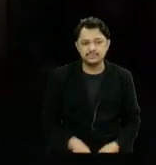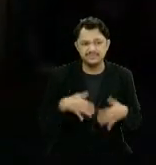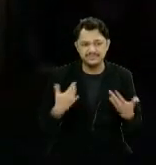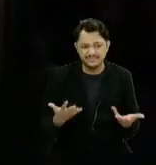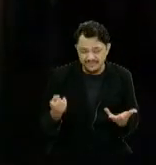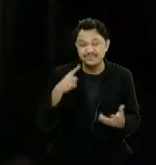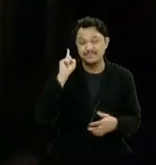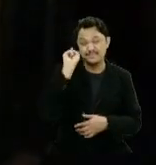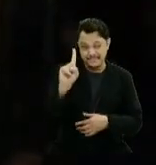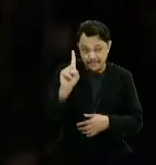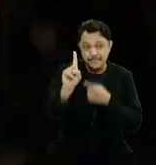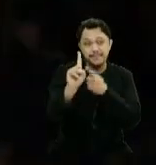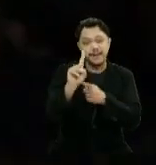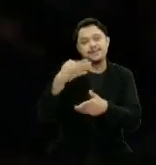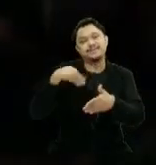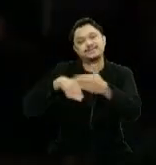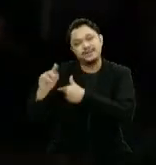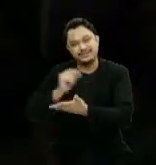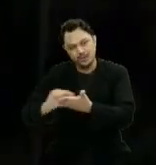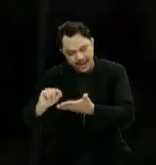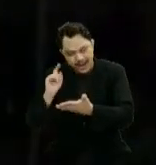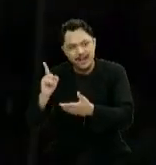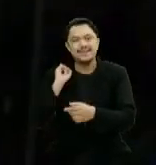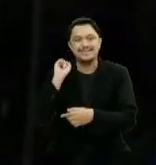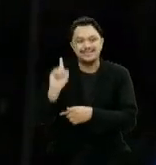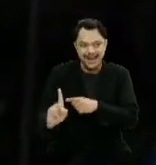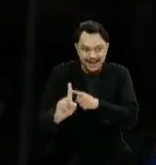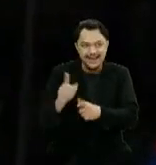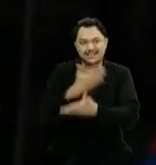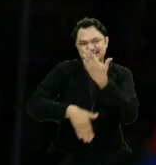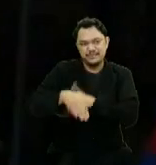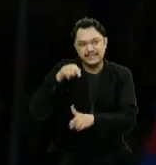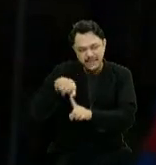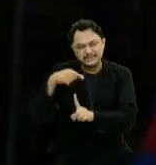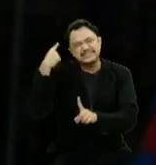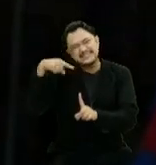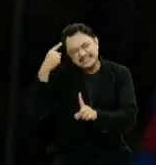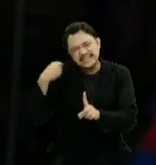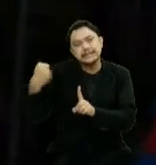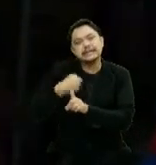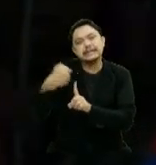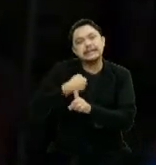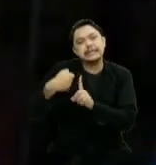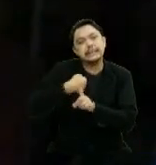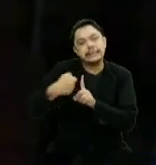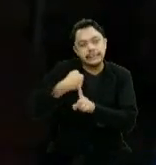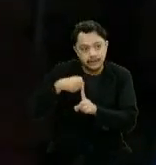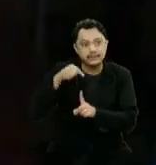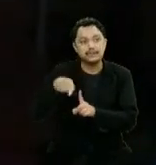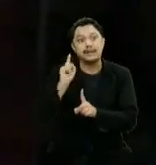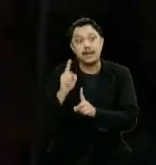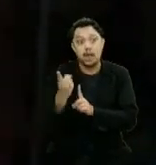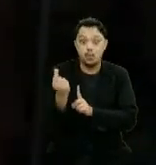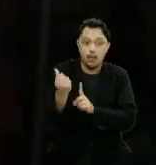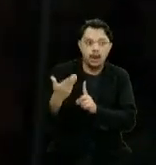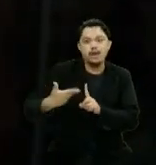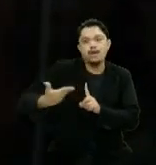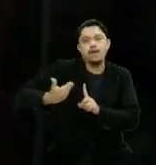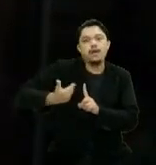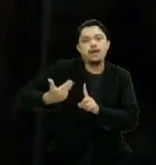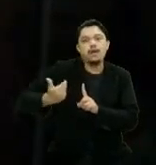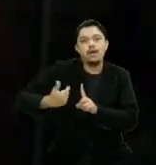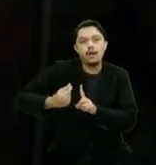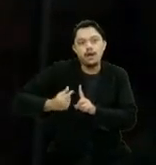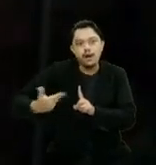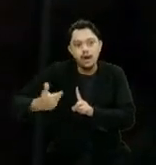Selalu, biar di kanting itu sering dihantam. Dimintaki uang, kalau dimintaki uang baru habis uangnya. Kan jajannya cuma 5 ribu.